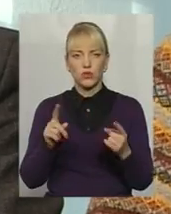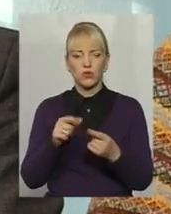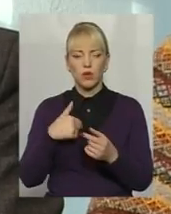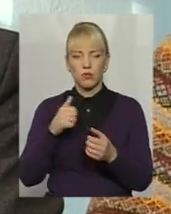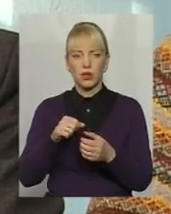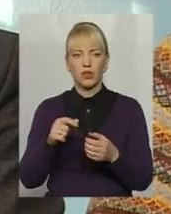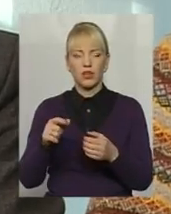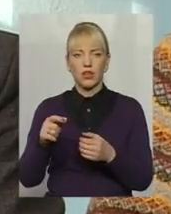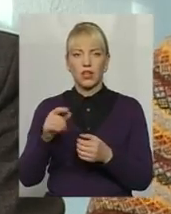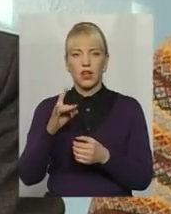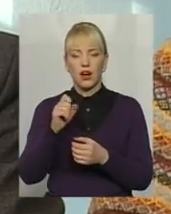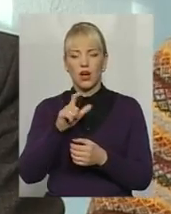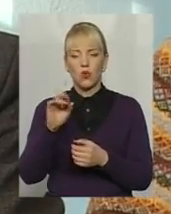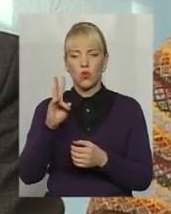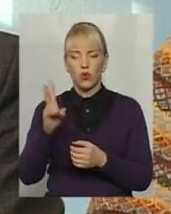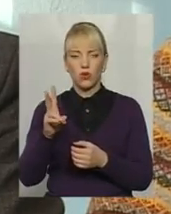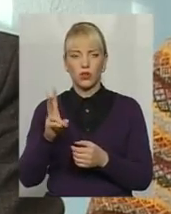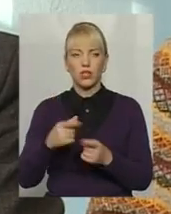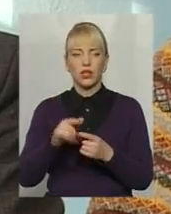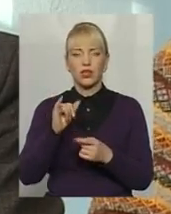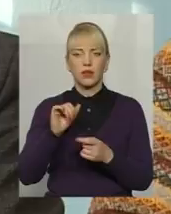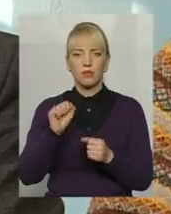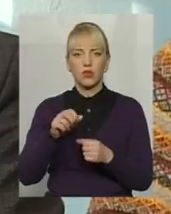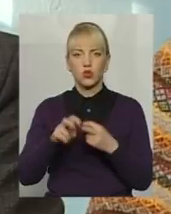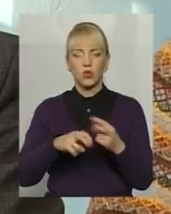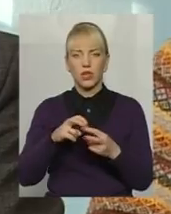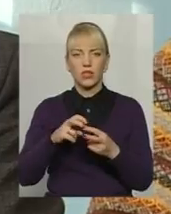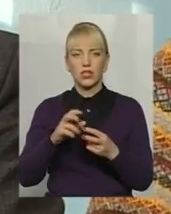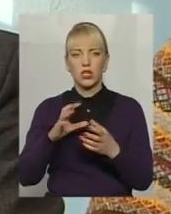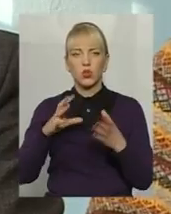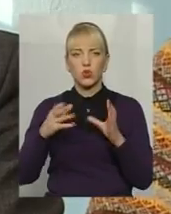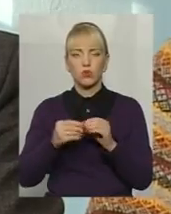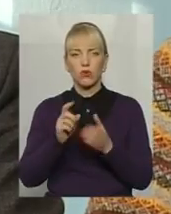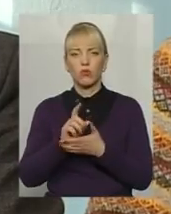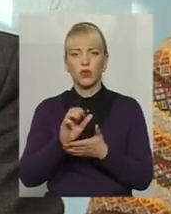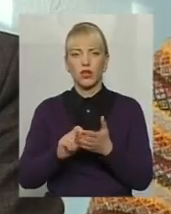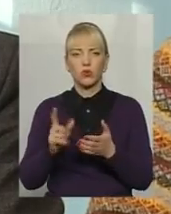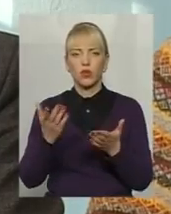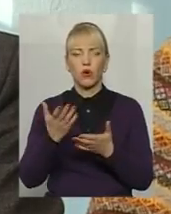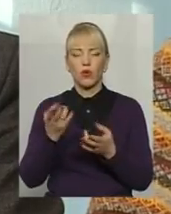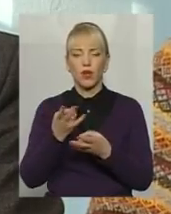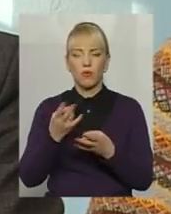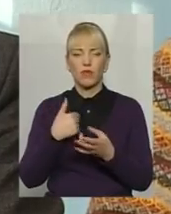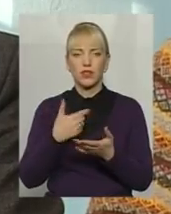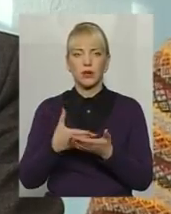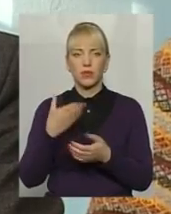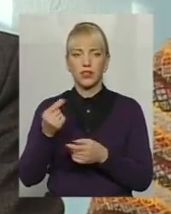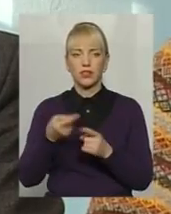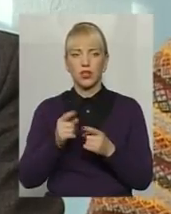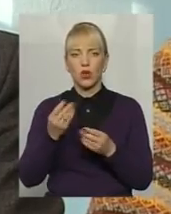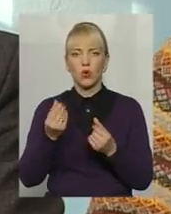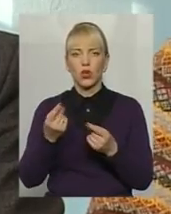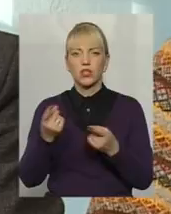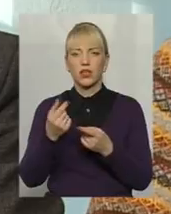рахунку ганяти, щоб я шукав кожен місяць тільки ту суму податку, яку я маю заплатити. Ті кошти, що я отримаю на карточку, я їх